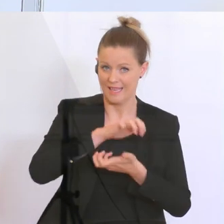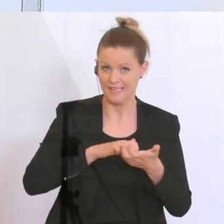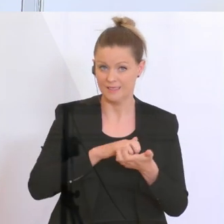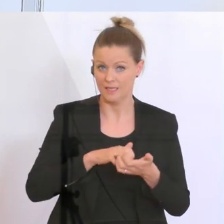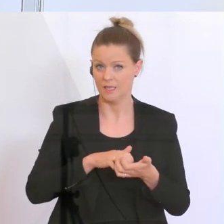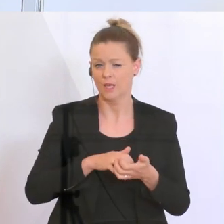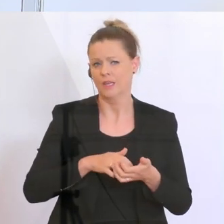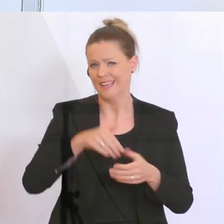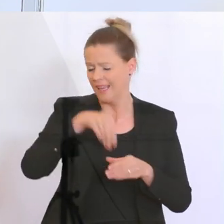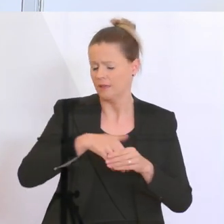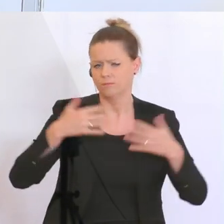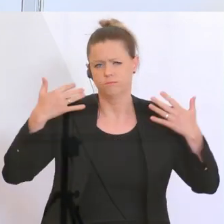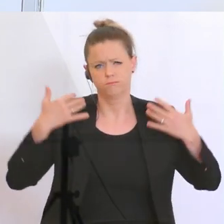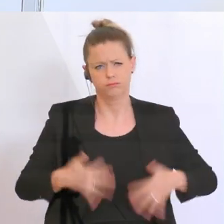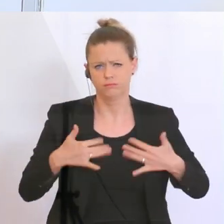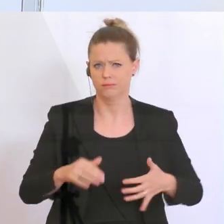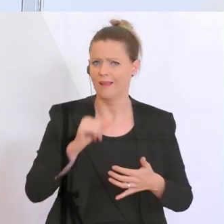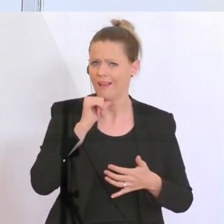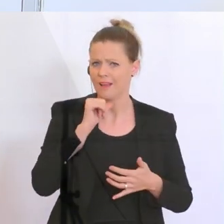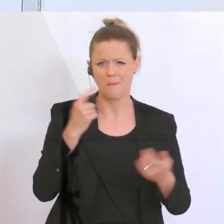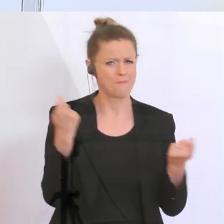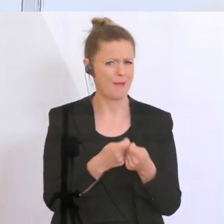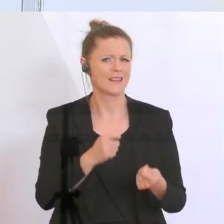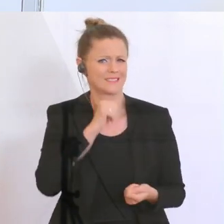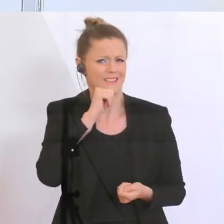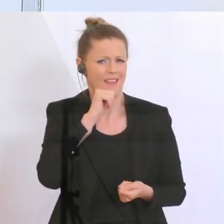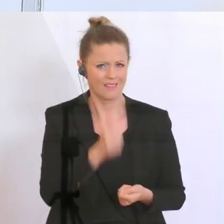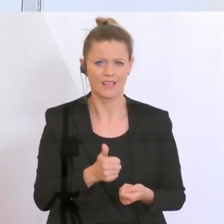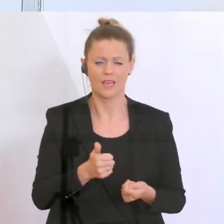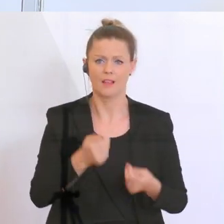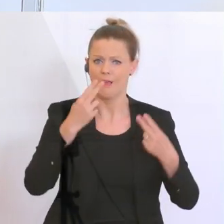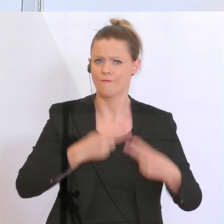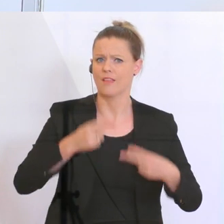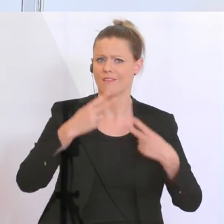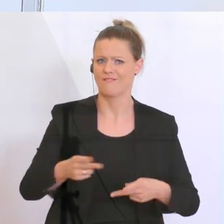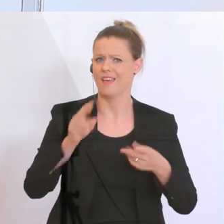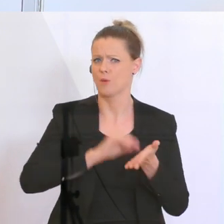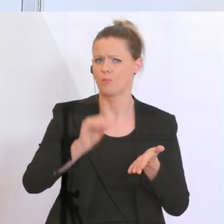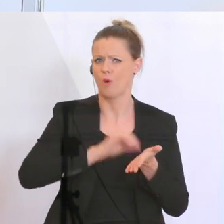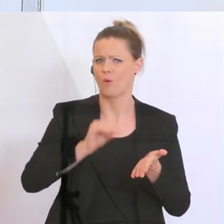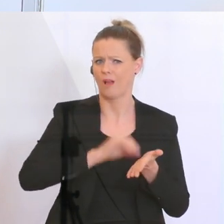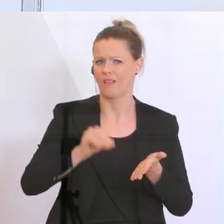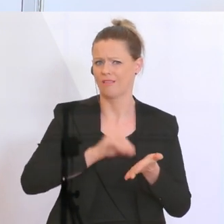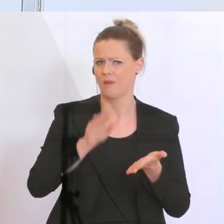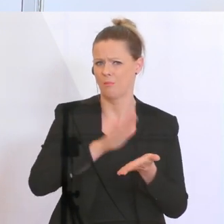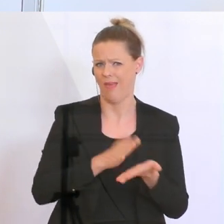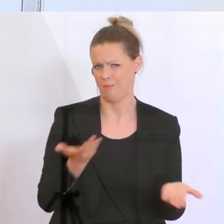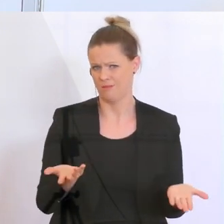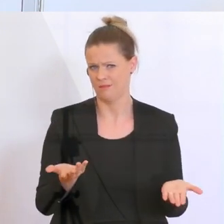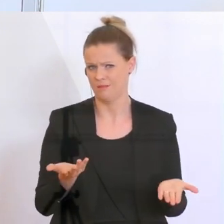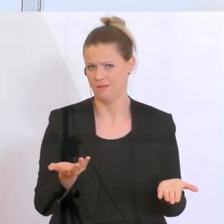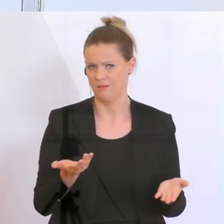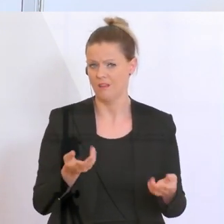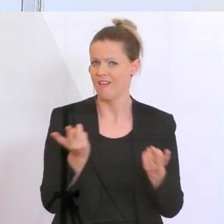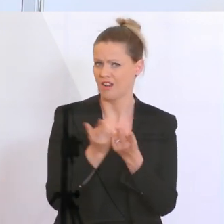Ausmaßen, das nicht angebracht ist, hier weiterhin dieselbe Art von Bürokratie walten zu lassen, wie das vielleicht in